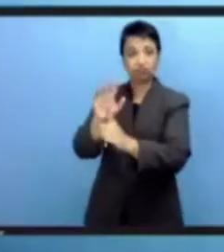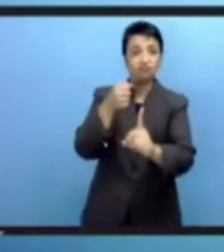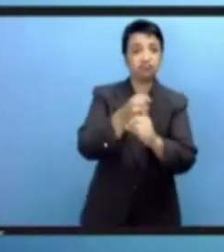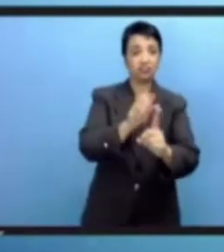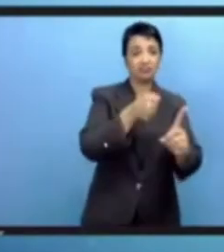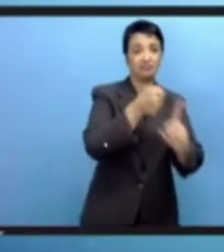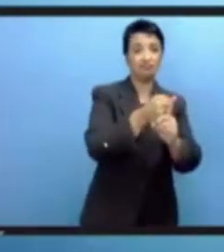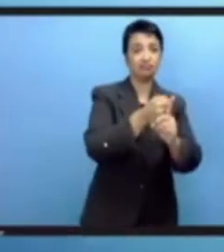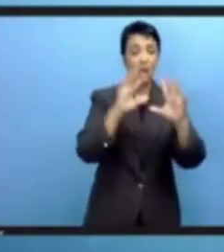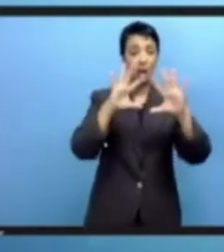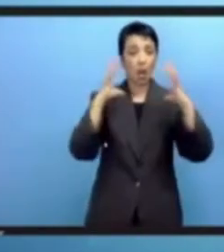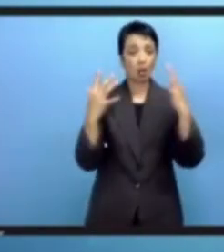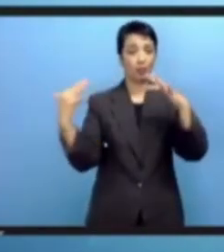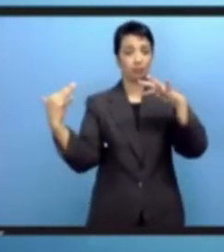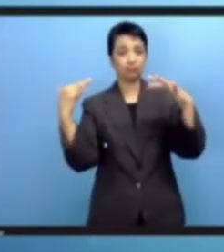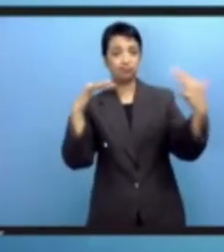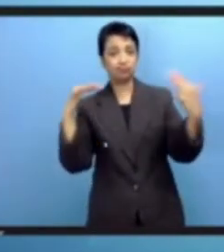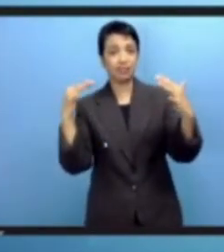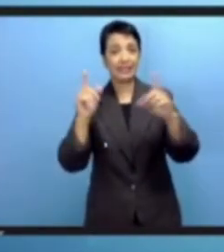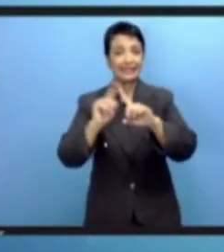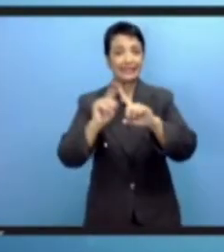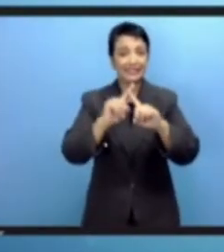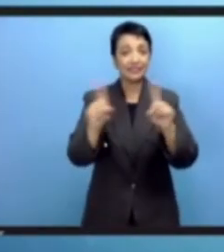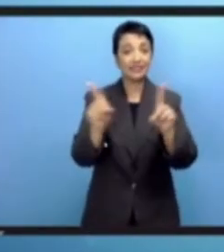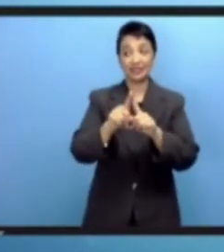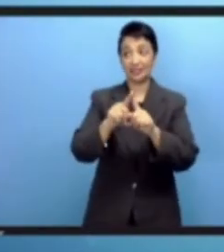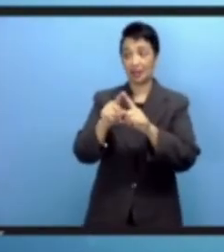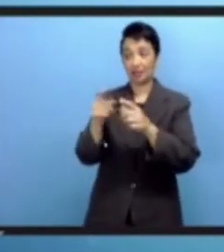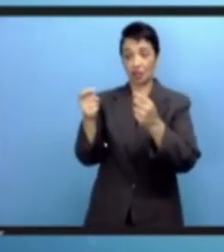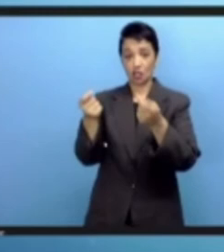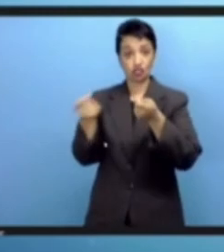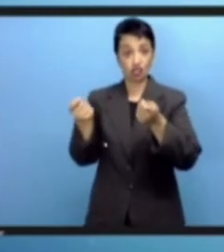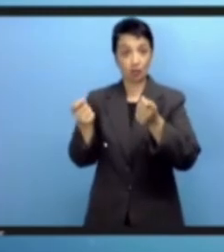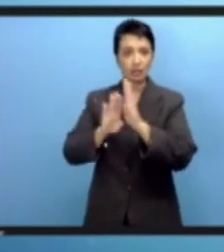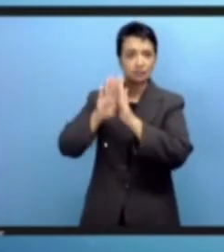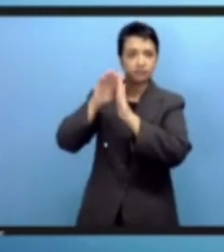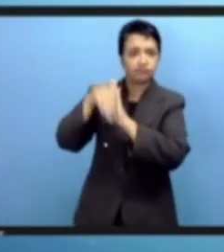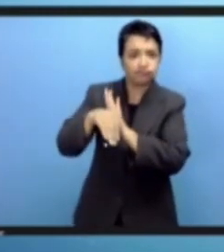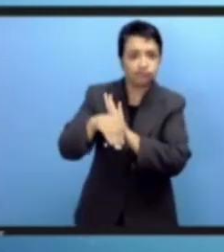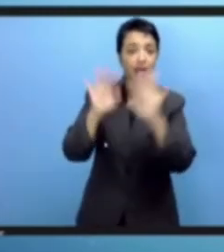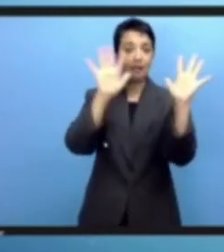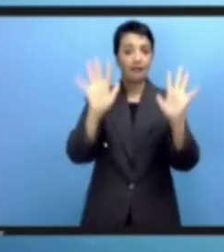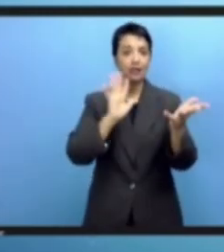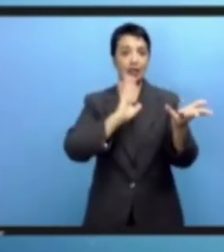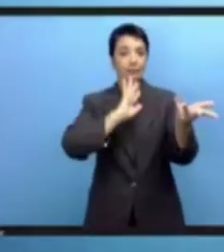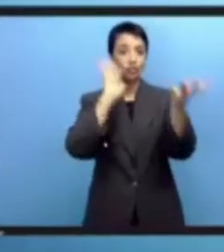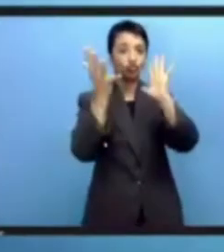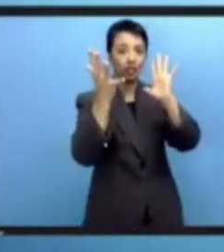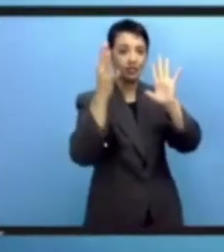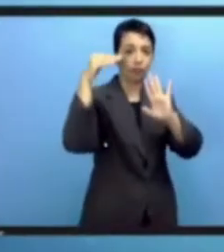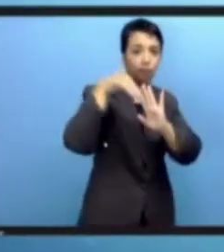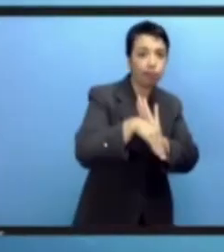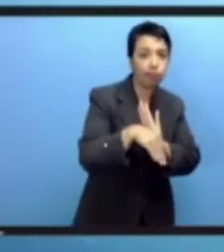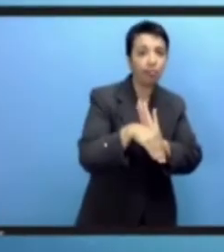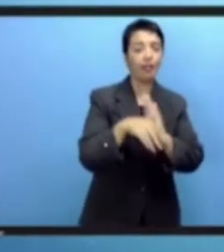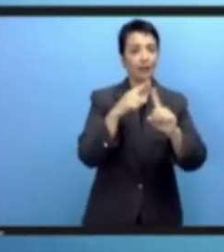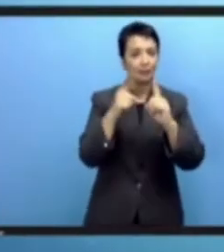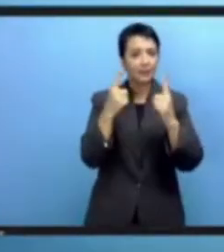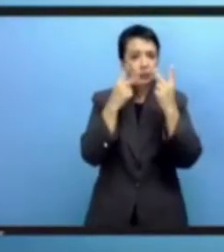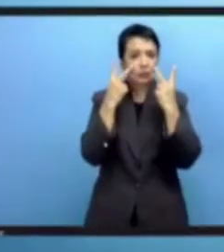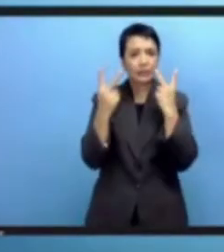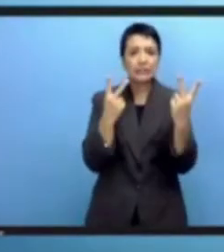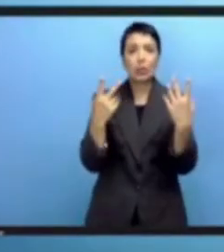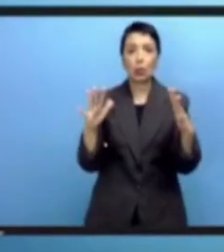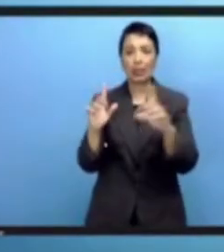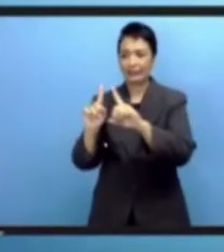في وقت تفاقم الأزمة العالمية مثل ضعف الديمقراطية الحروب